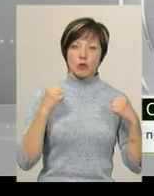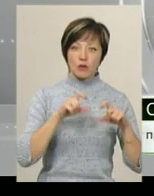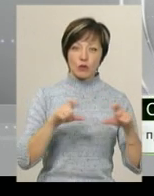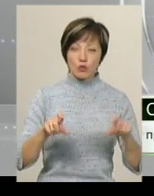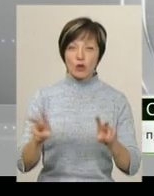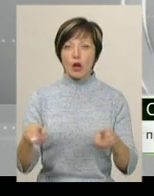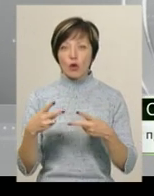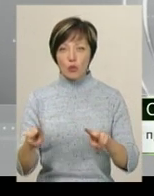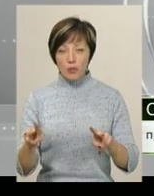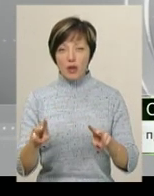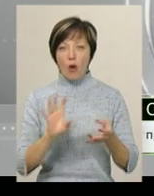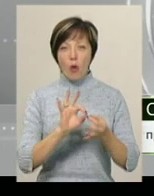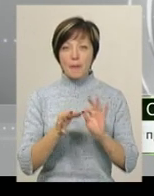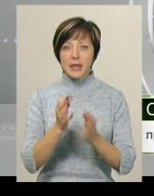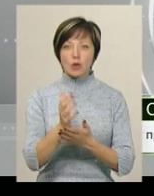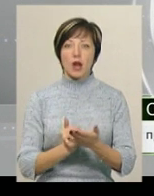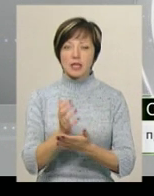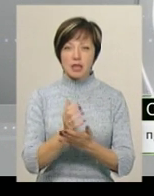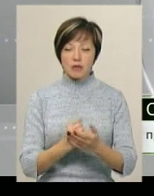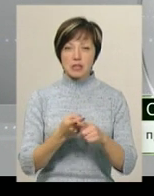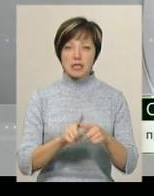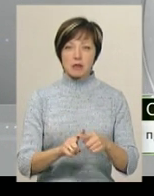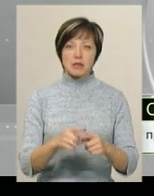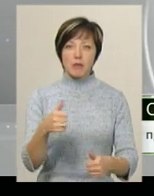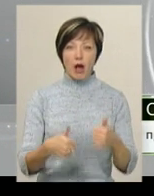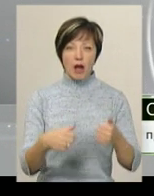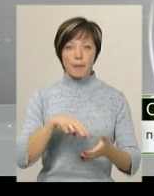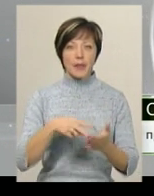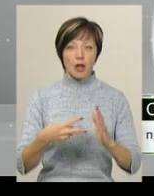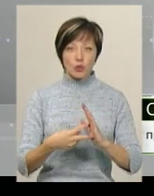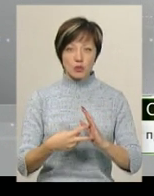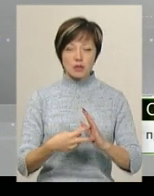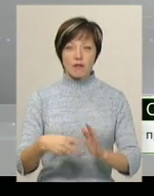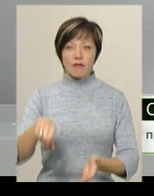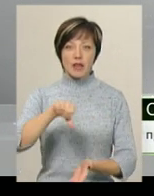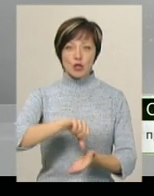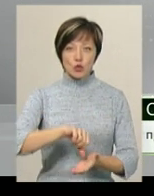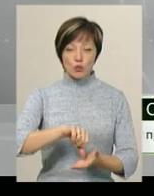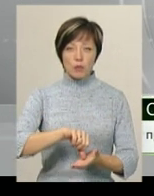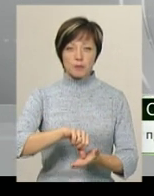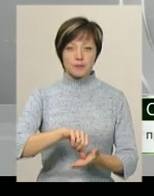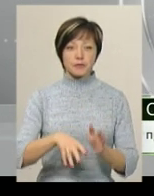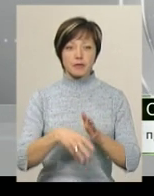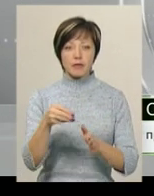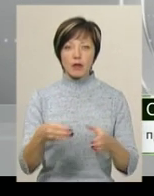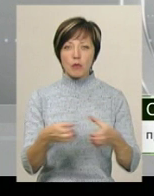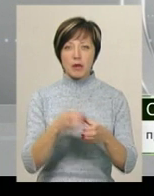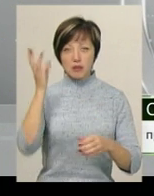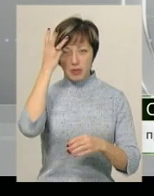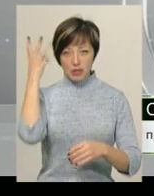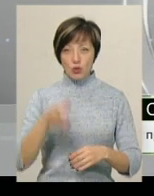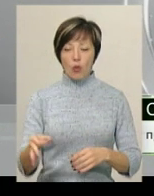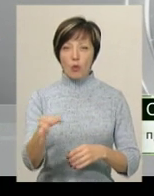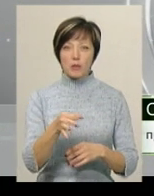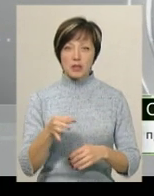США Олімпійського резерву. В цих змаганнях планується виступ збірної команди Хмельницької